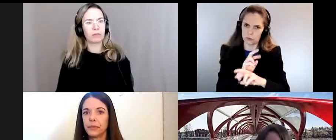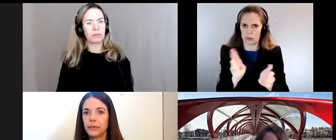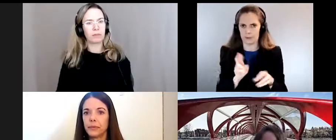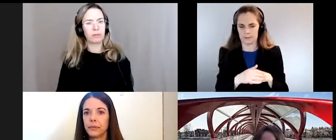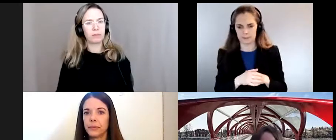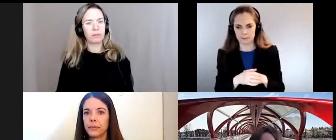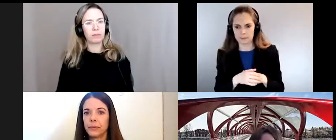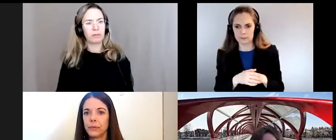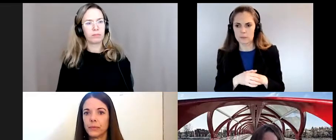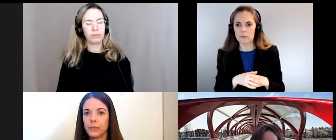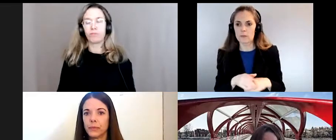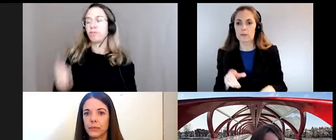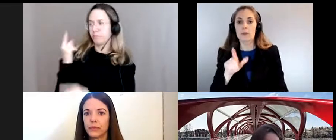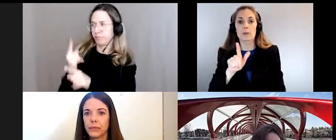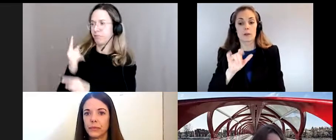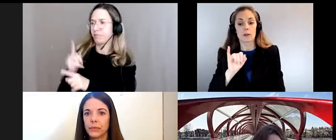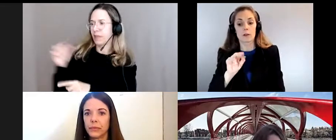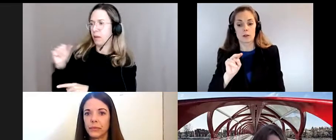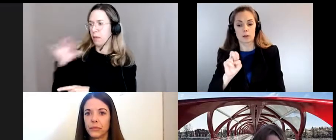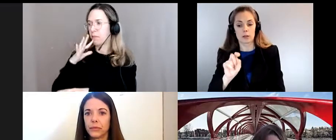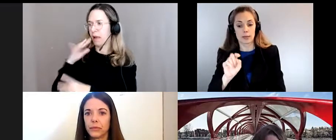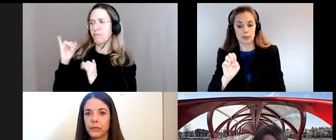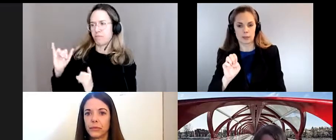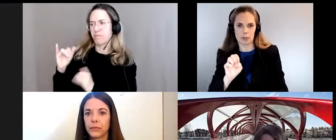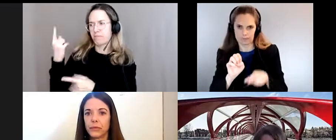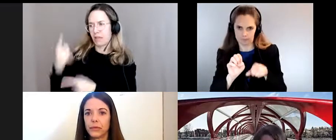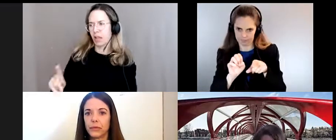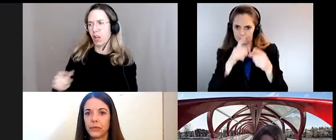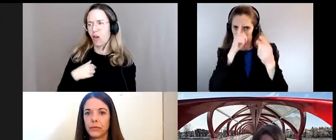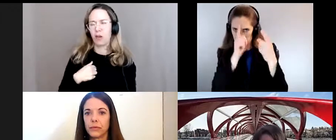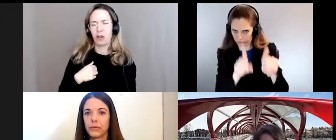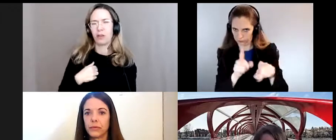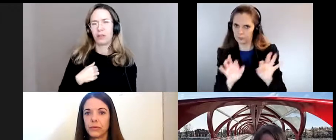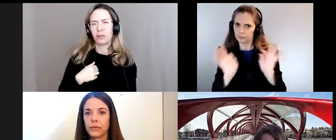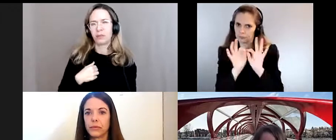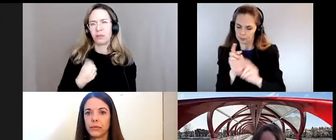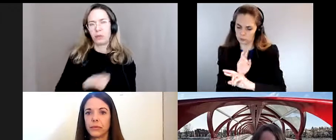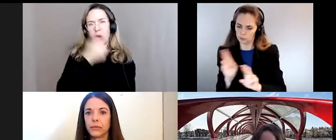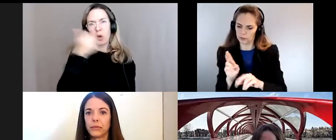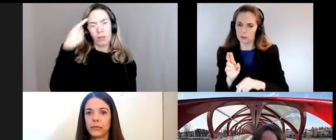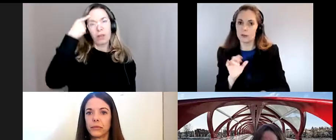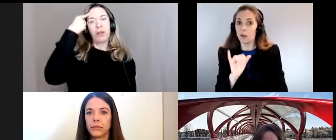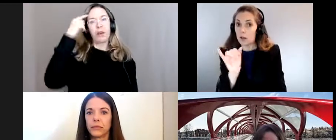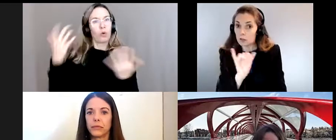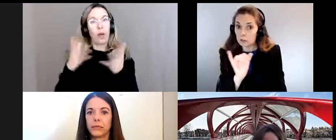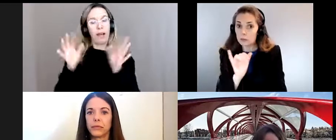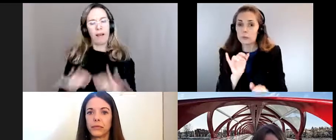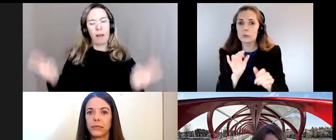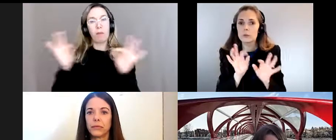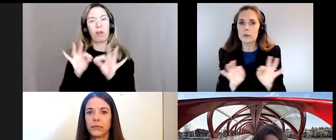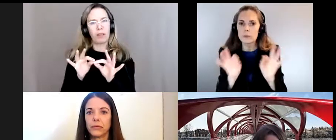oui tout à fait je suis d'accord avec ce que dit Amy je crois un autre élément qui me vient en tête c'est l'importance